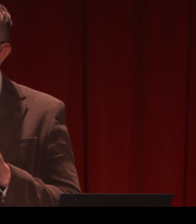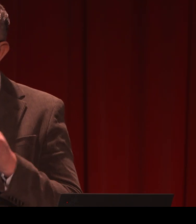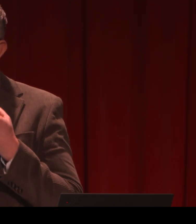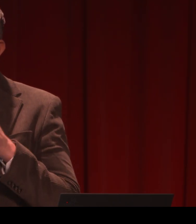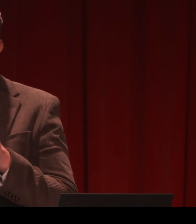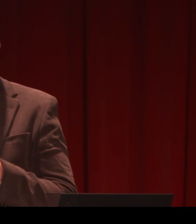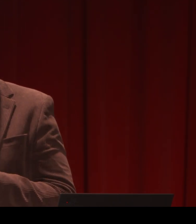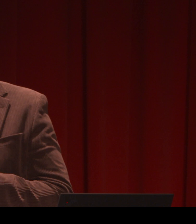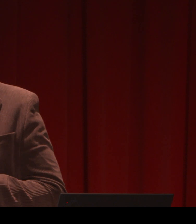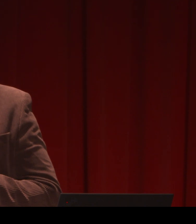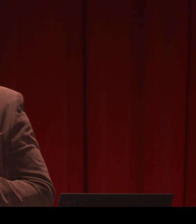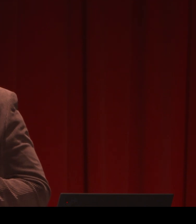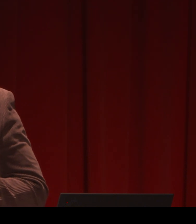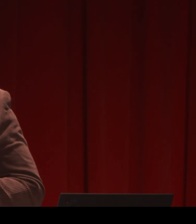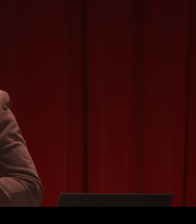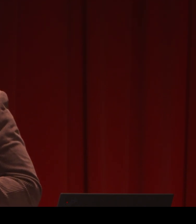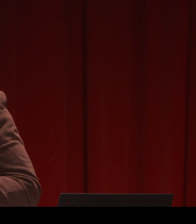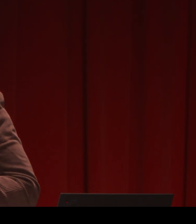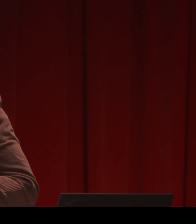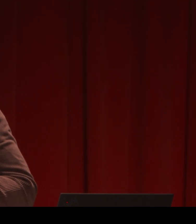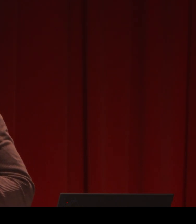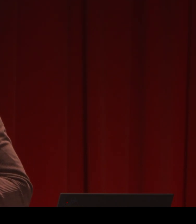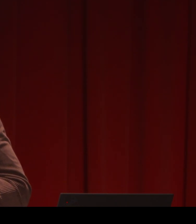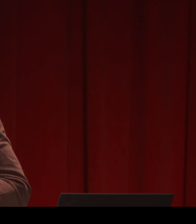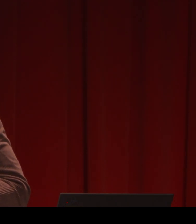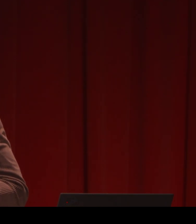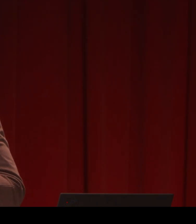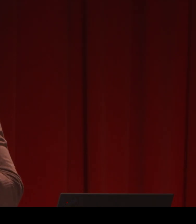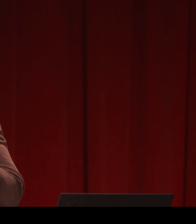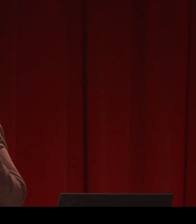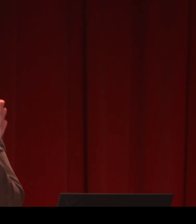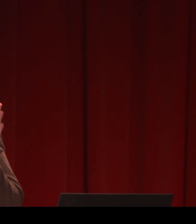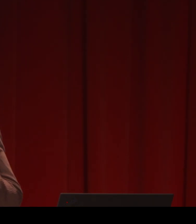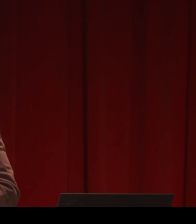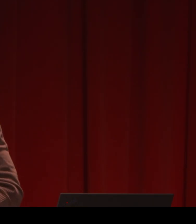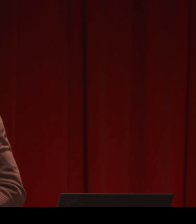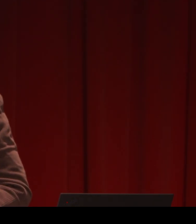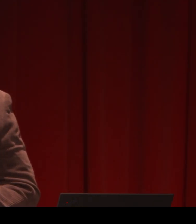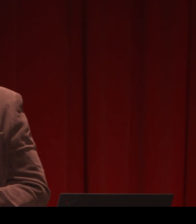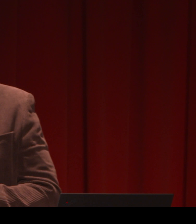Men prosjektene i damm kan være en sprekk i glasstaket.